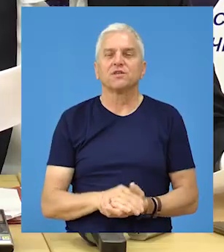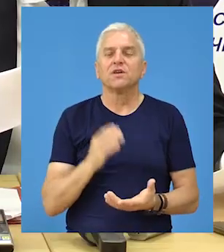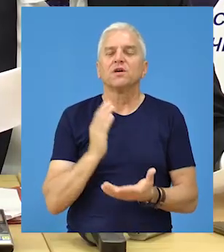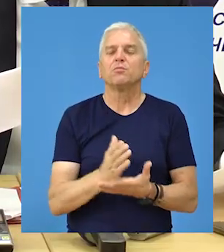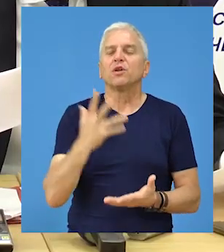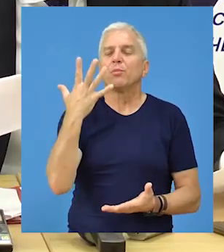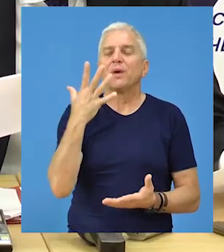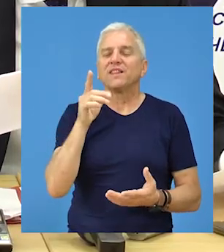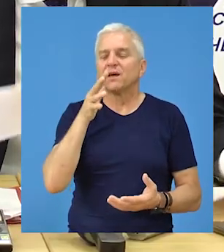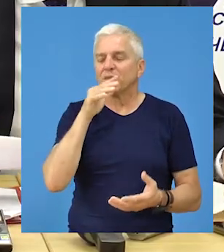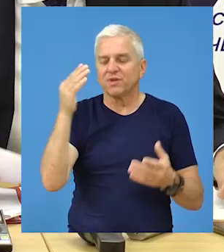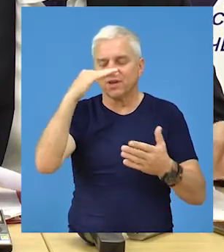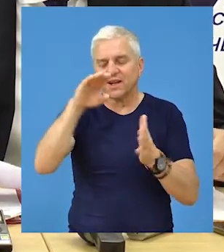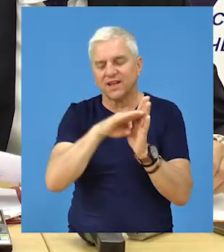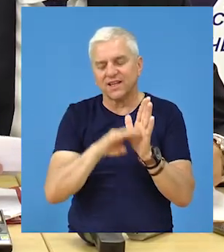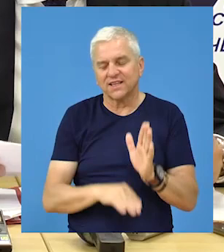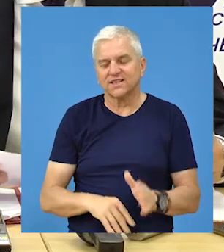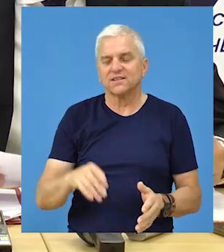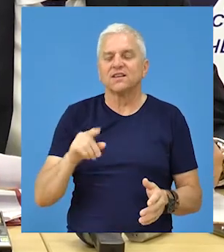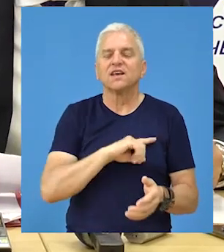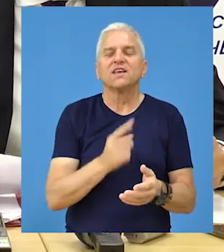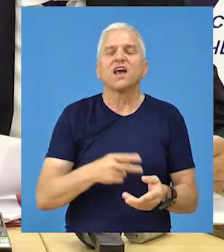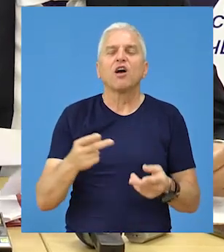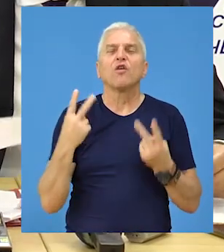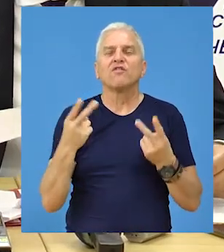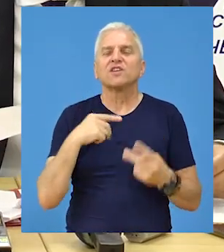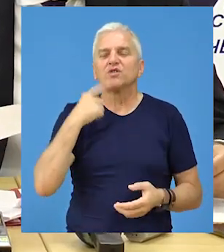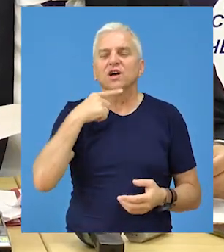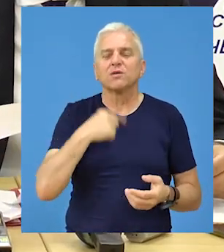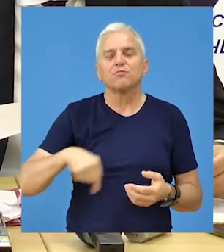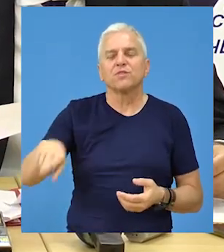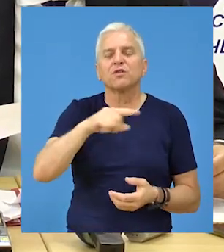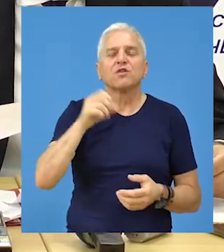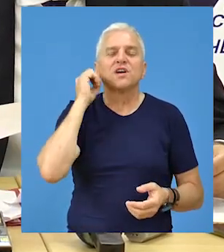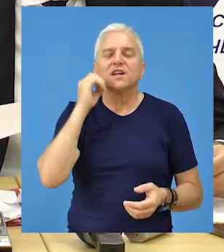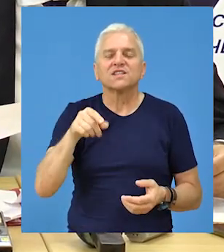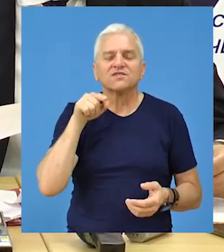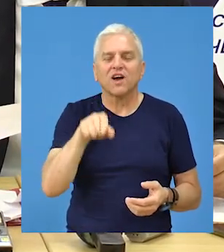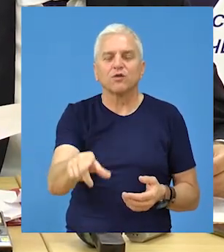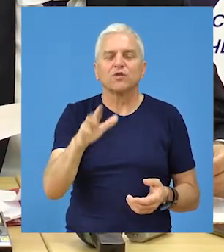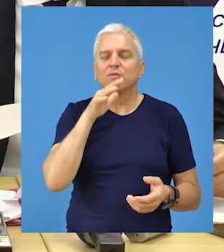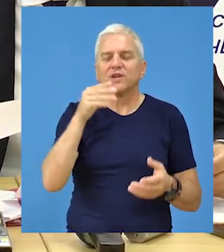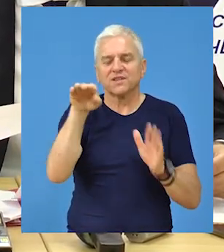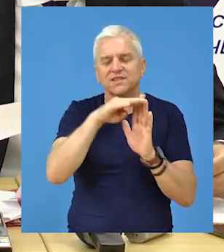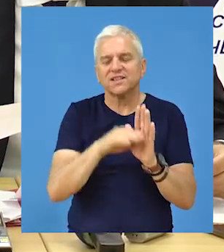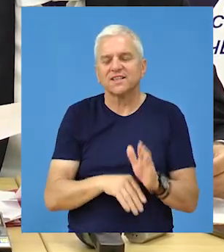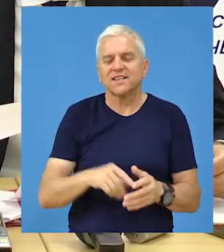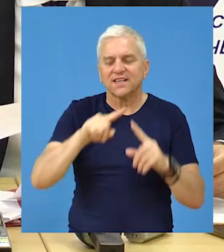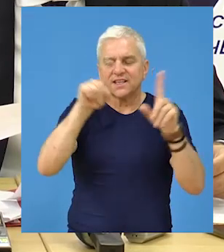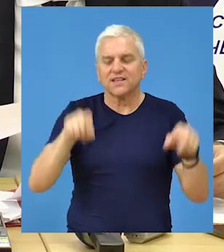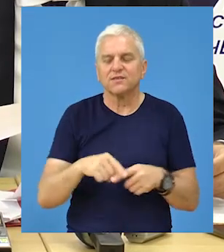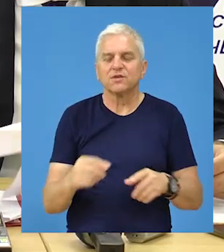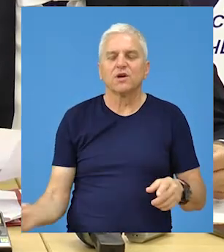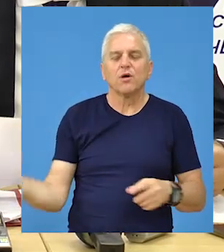Bilo je pet lista i bitno je jako napomenuti da smo mi na svakoj, u svakoj mesto je zajednici